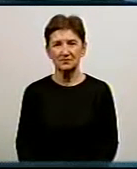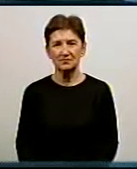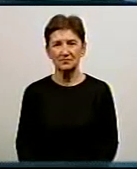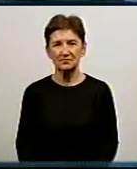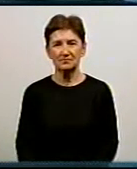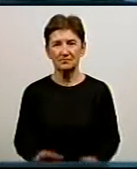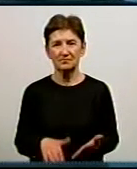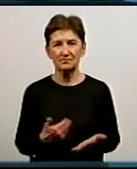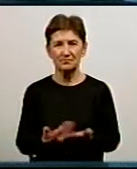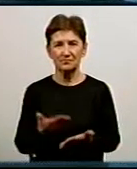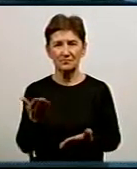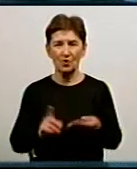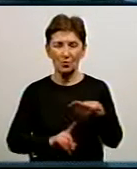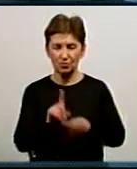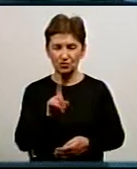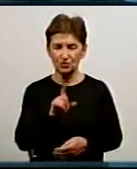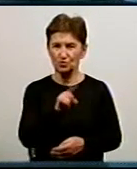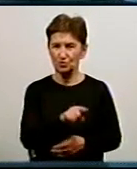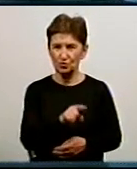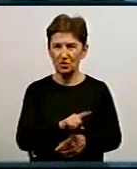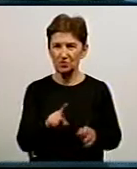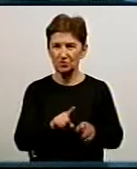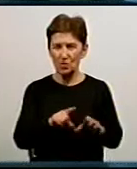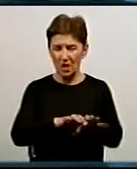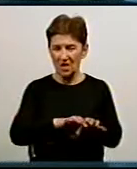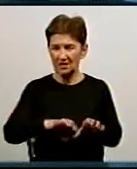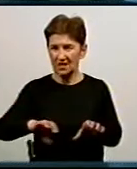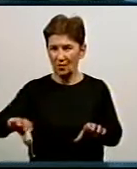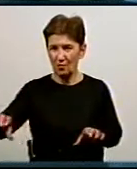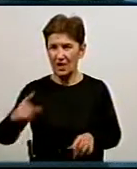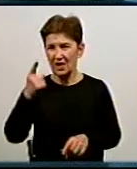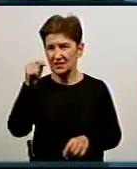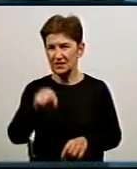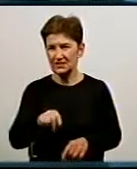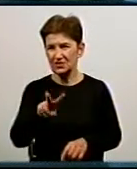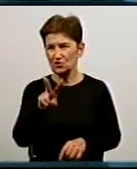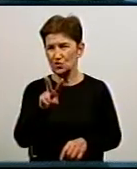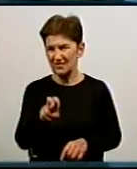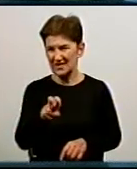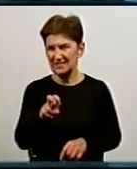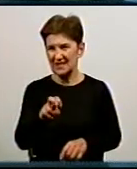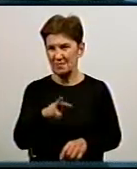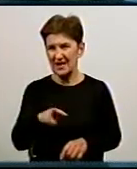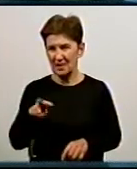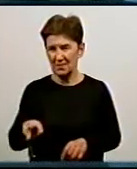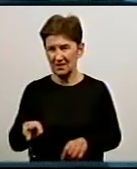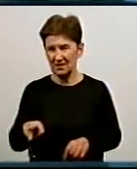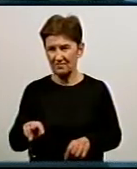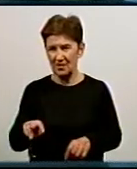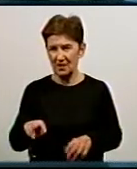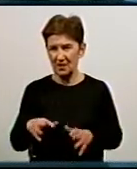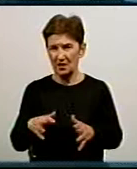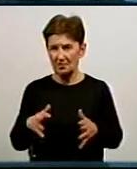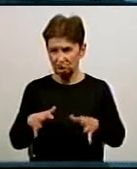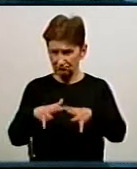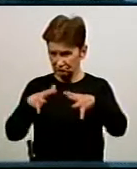Валентина Пиколаївна, почну з того, що труба 1200 мм. Це, тобто, магістральний трубопровід, наскільки я розумію, наскільки